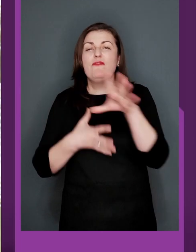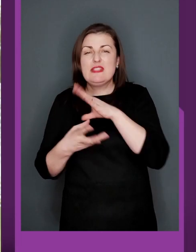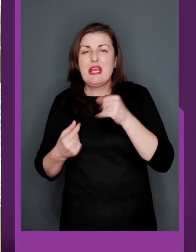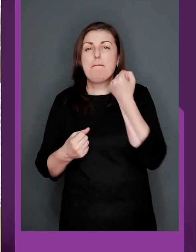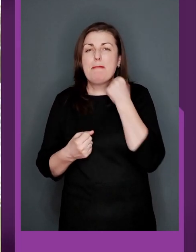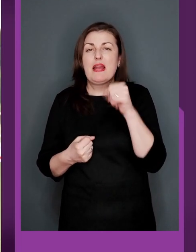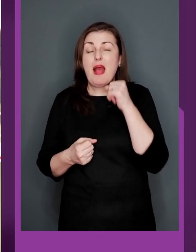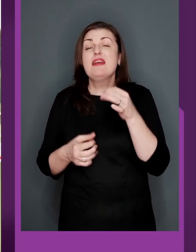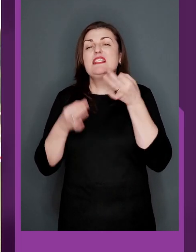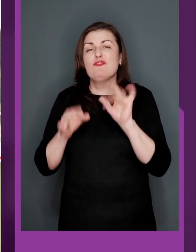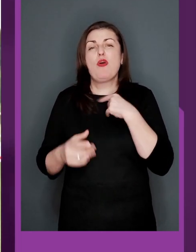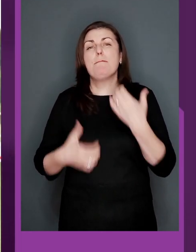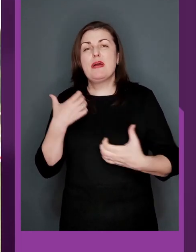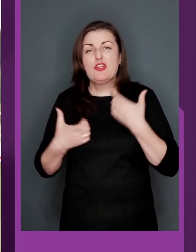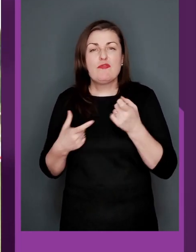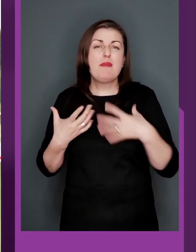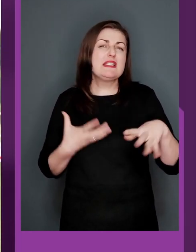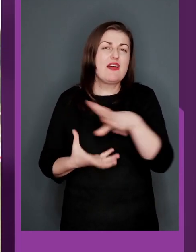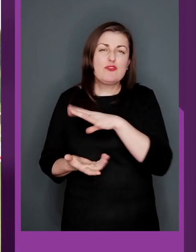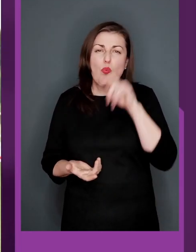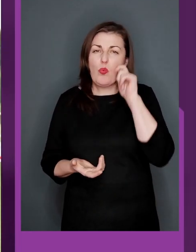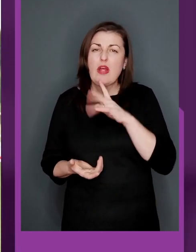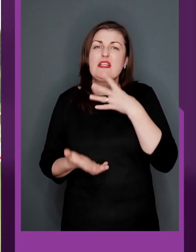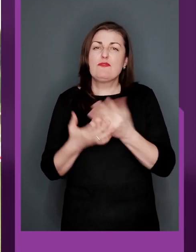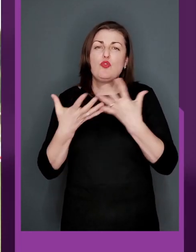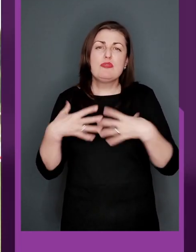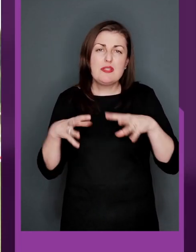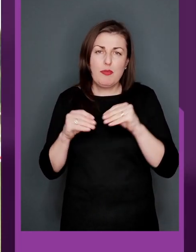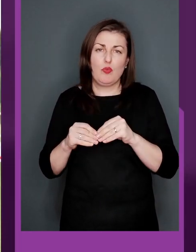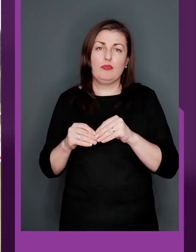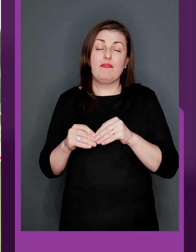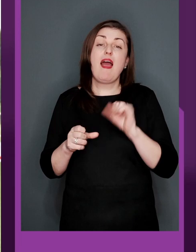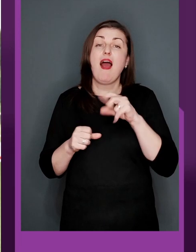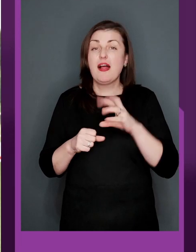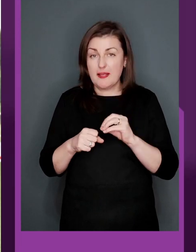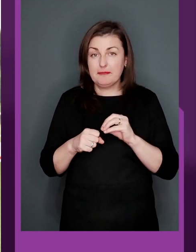перемагали. Звичайно, що переживаємо за всю Україну, за свою сім'ю.